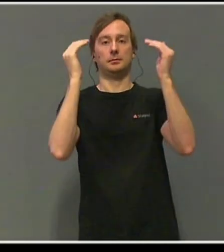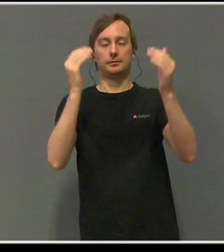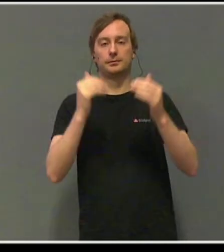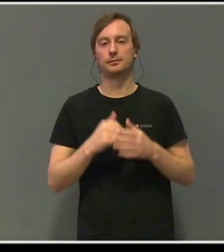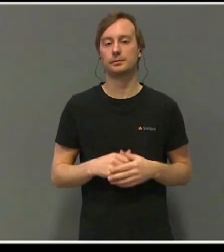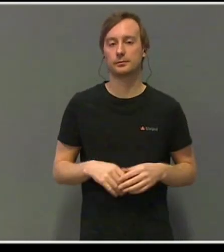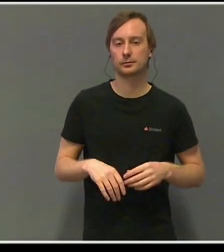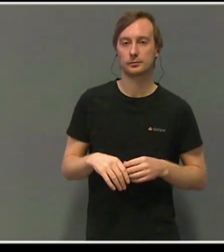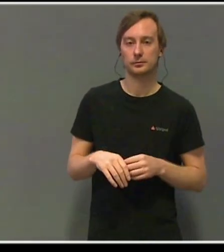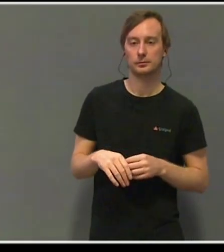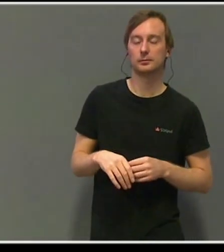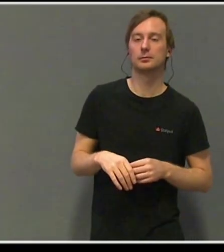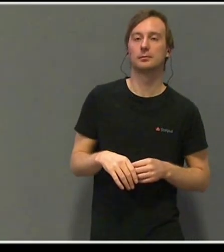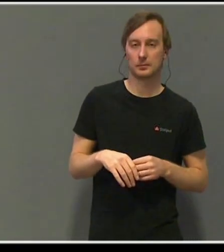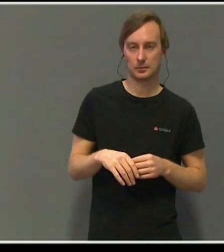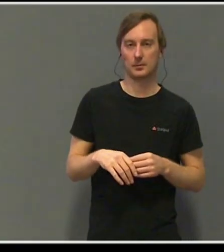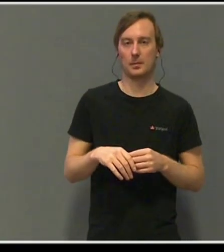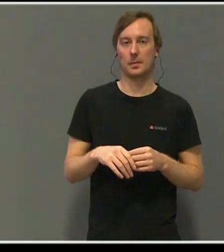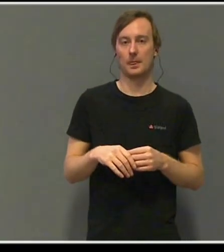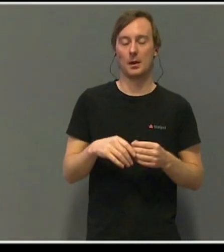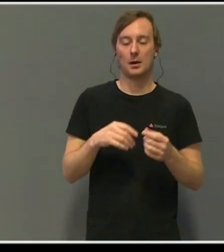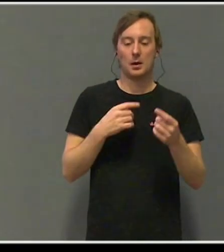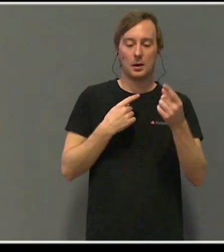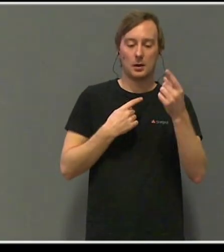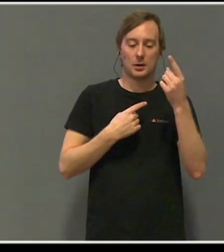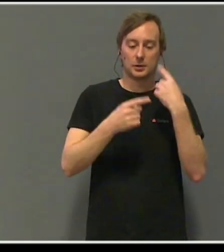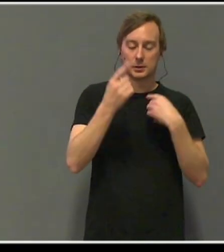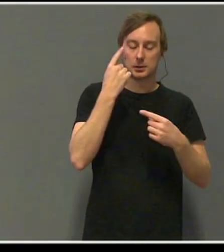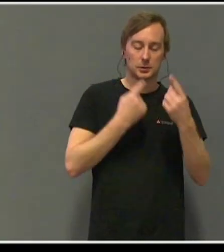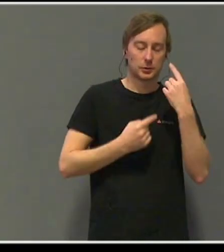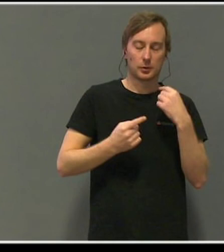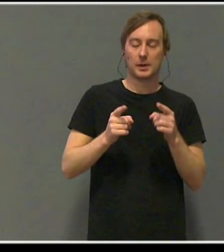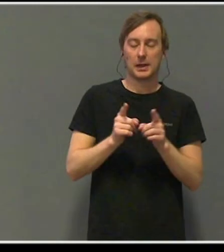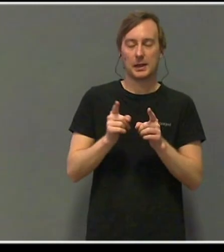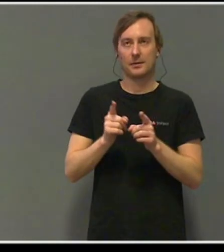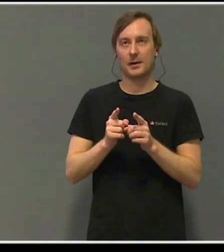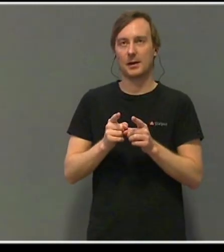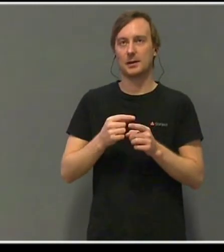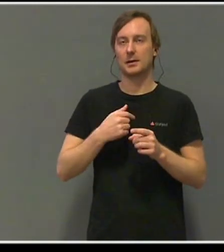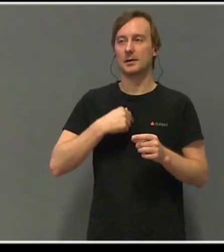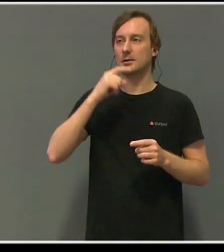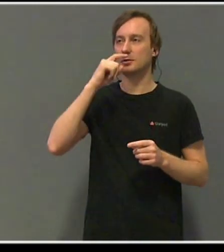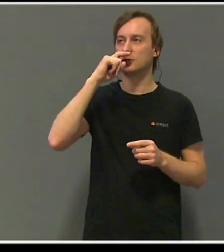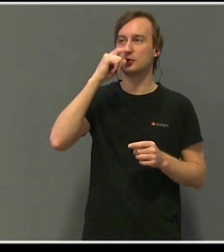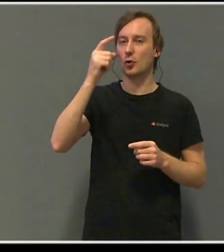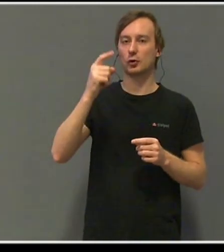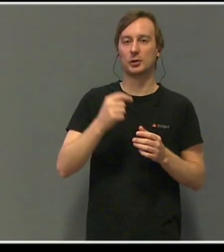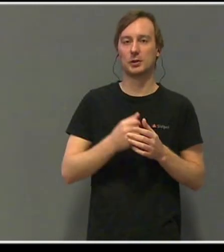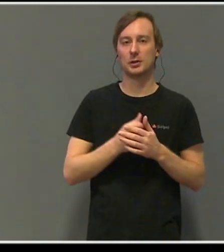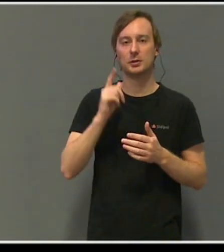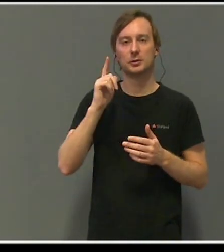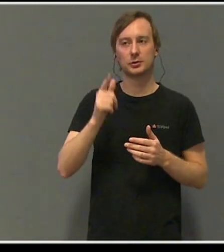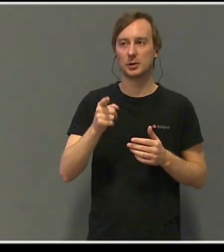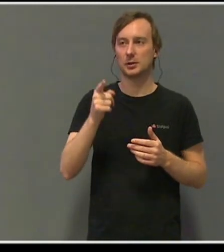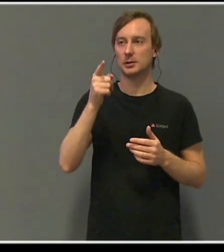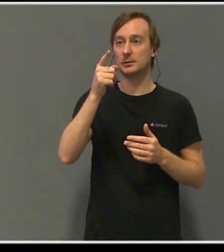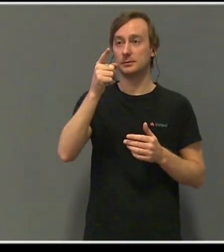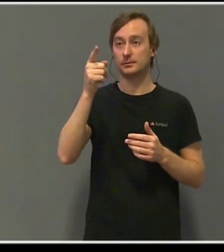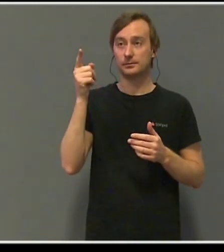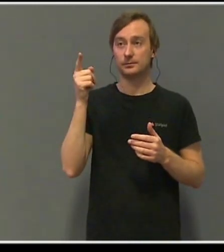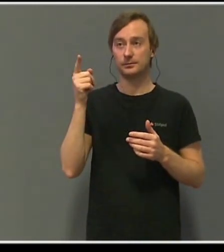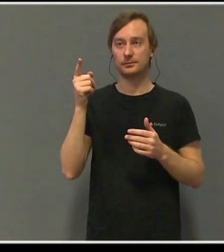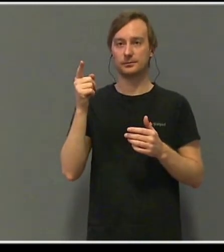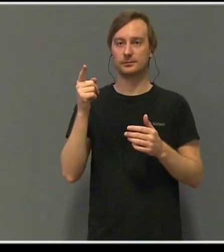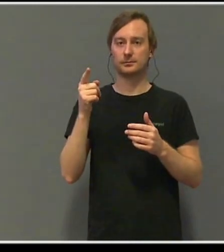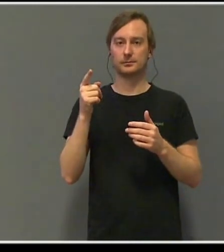i sorgen svulmet en varm stolthet i meg. Det var så indelige og ektefølte ord. Jo, vi hadde skjønt